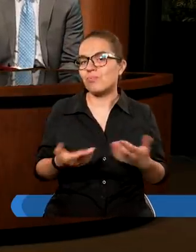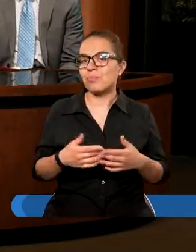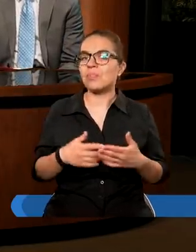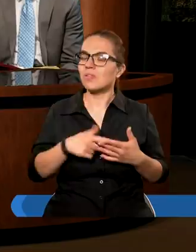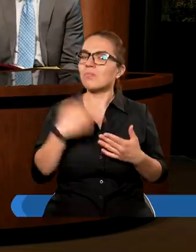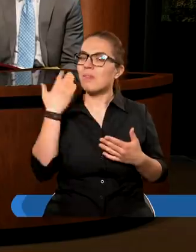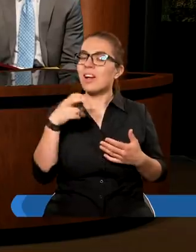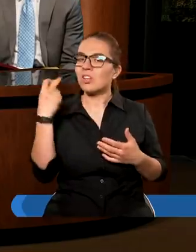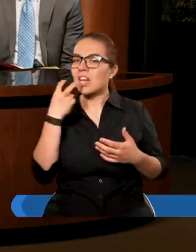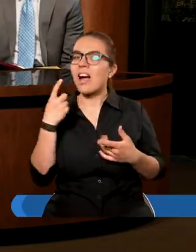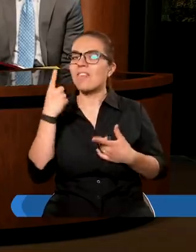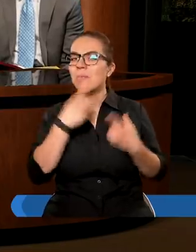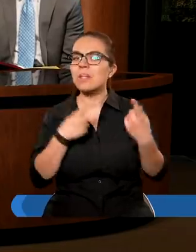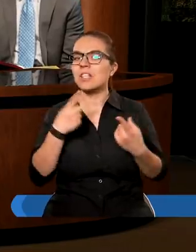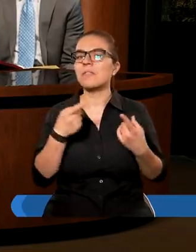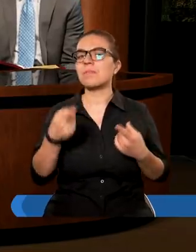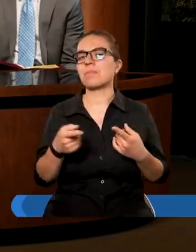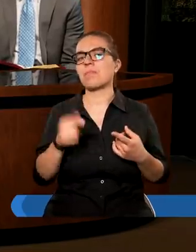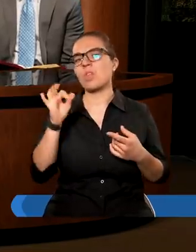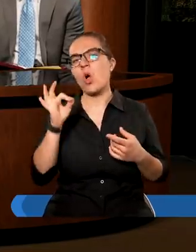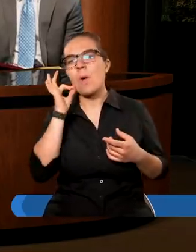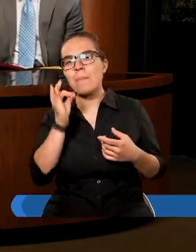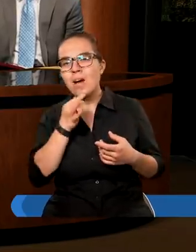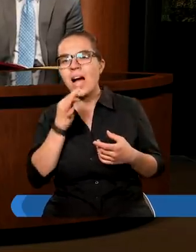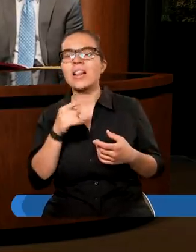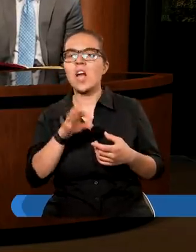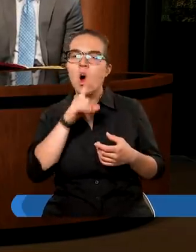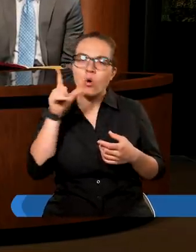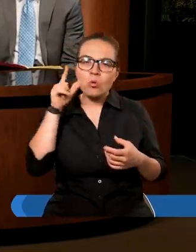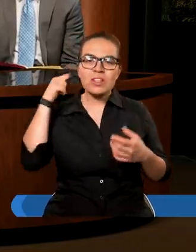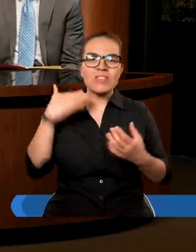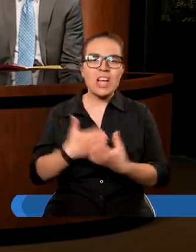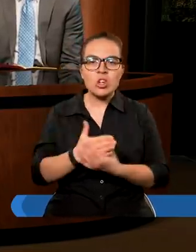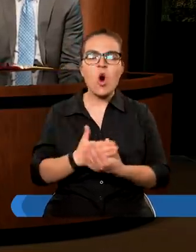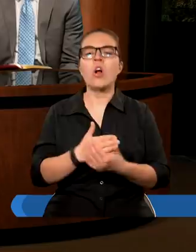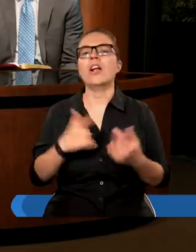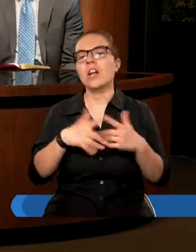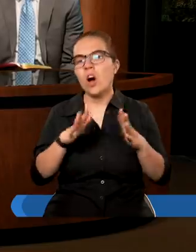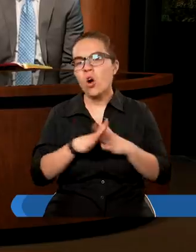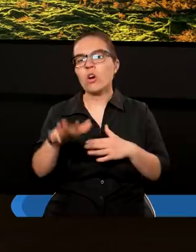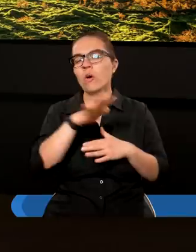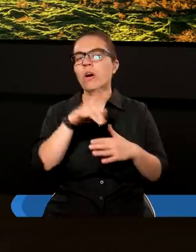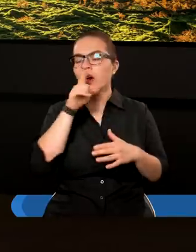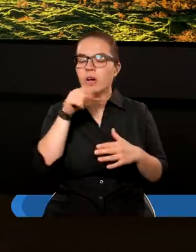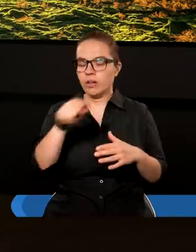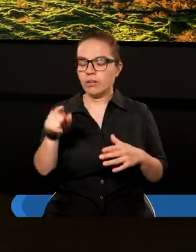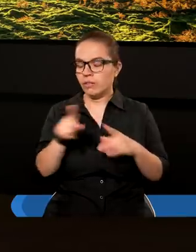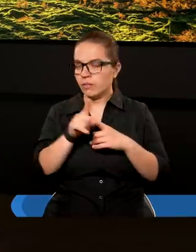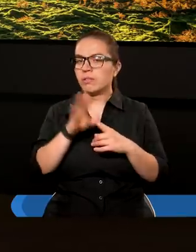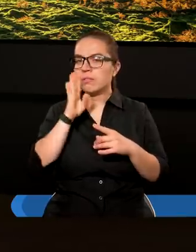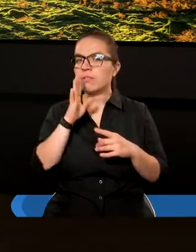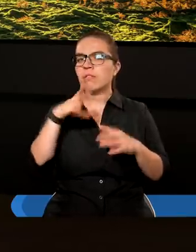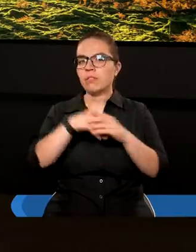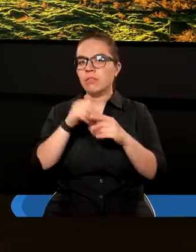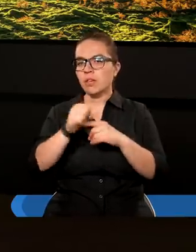ważne myśli wyraziliście i ten obraz wierzących Kościoła z lampami, które też są pięknym